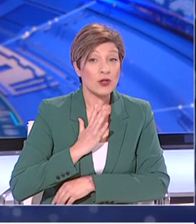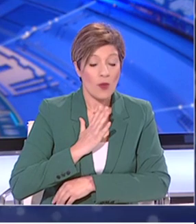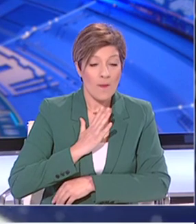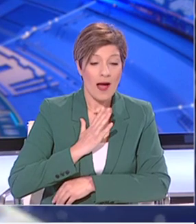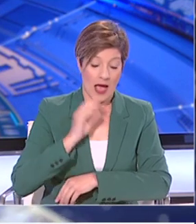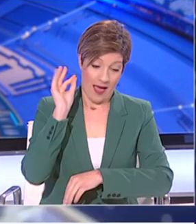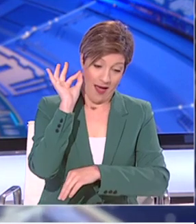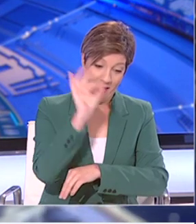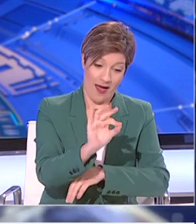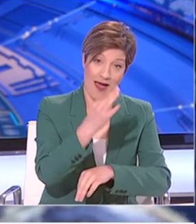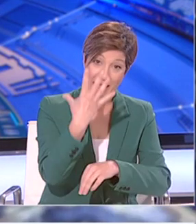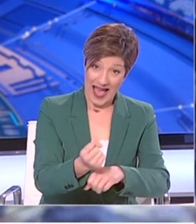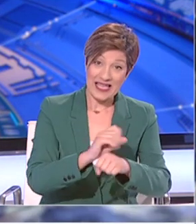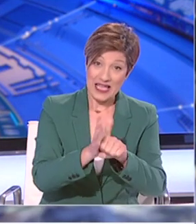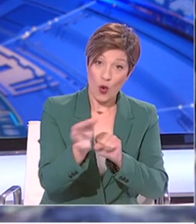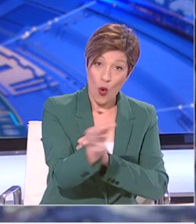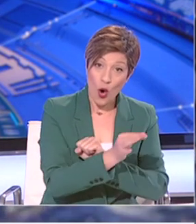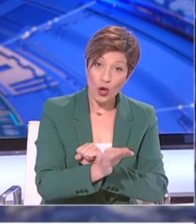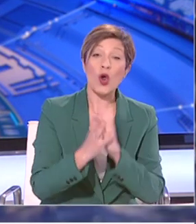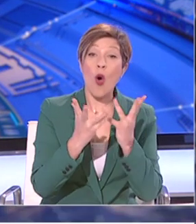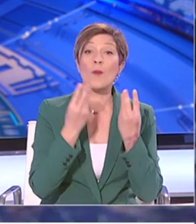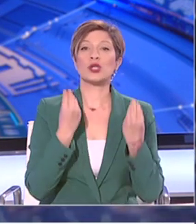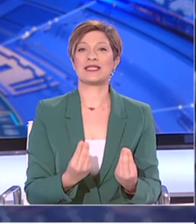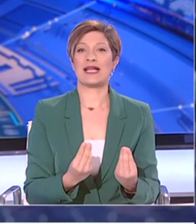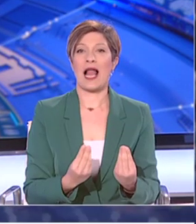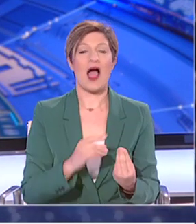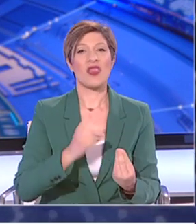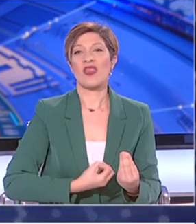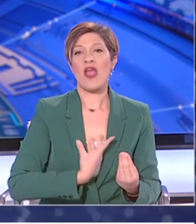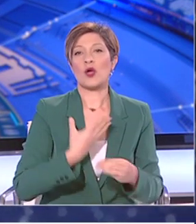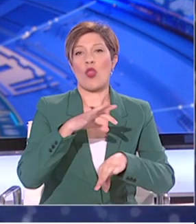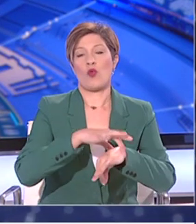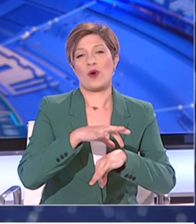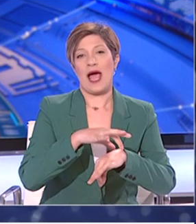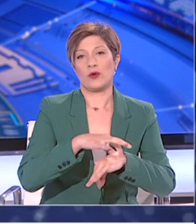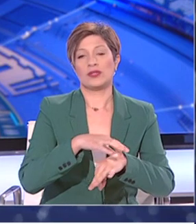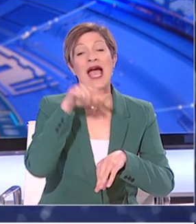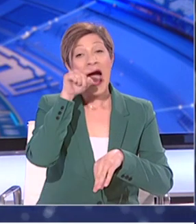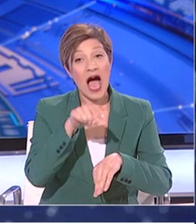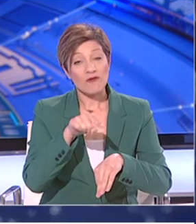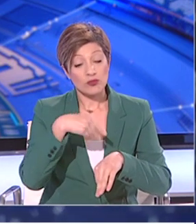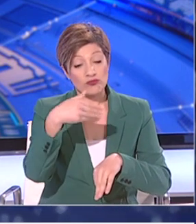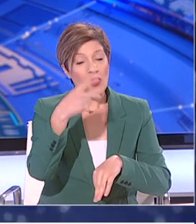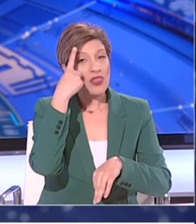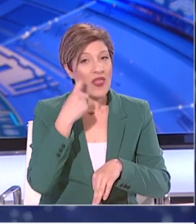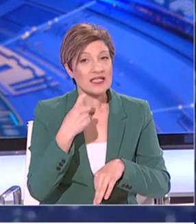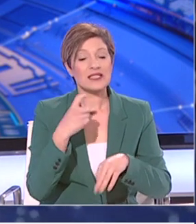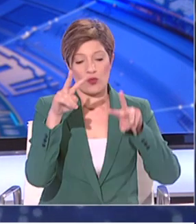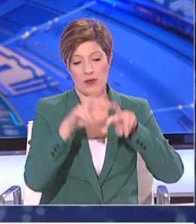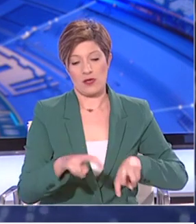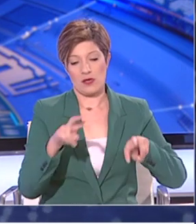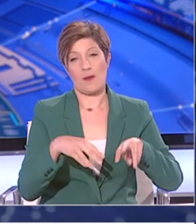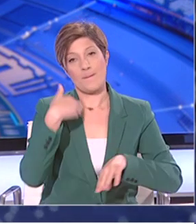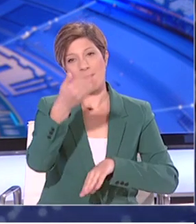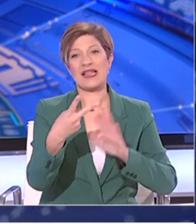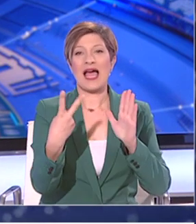θα γίνει προσπάθεια να διαφανεί από τη μελέτη που θα γίνει σε 20.000 άτομα με βάση την απόφαση του Υπουργικού